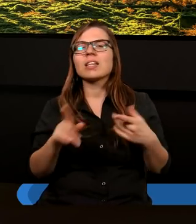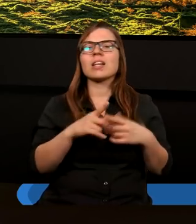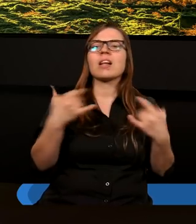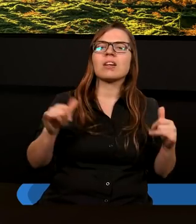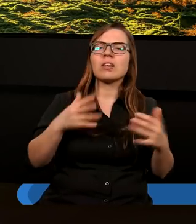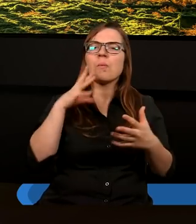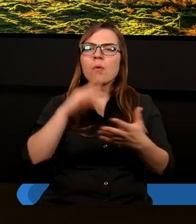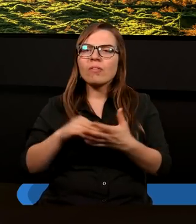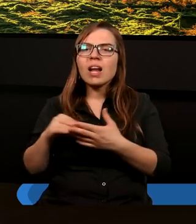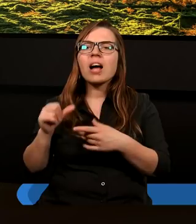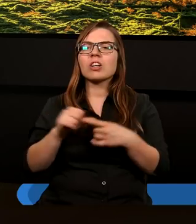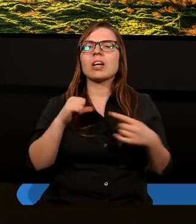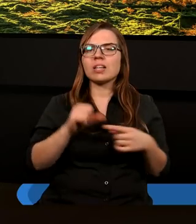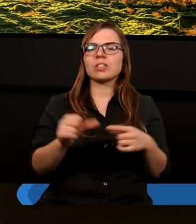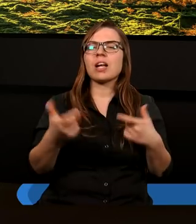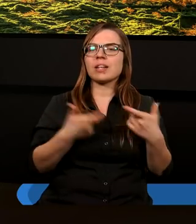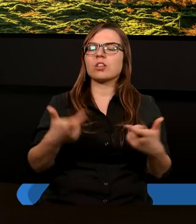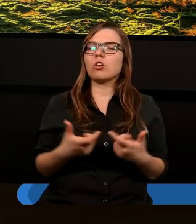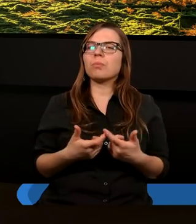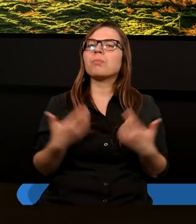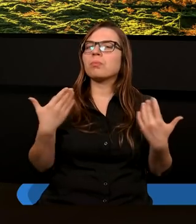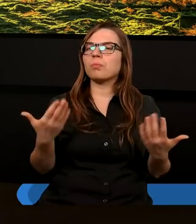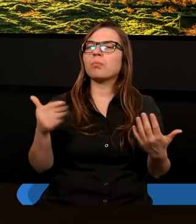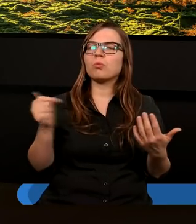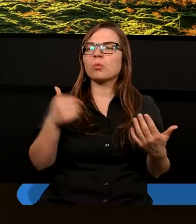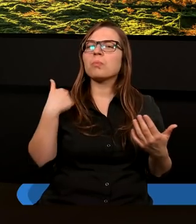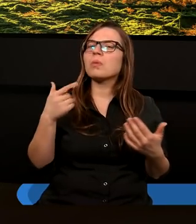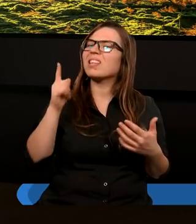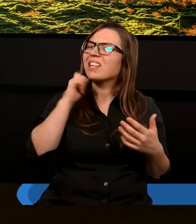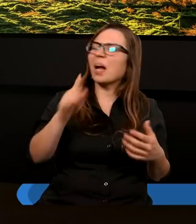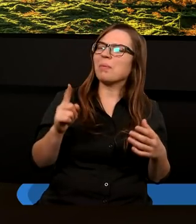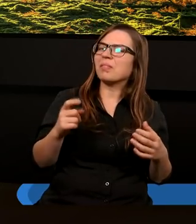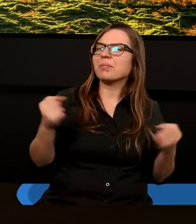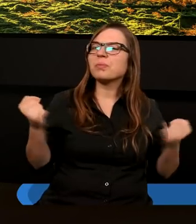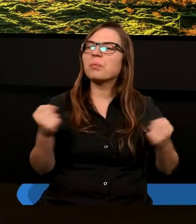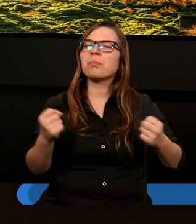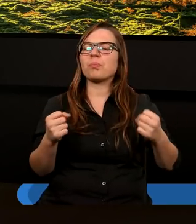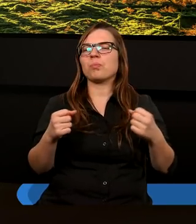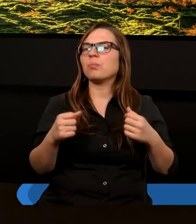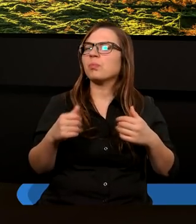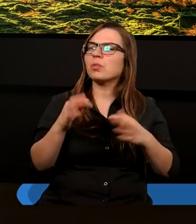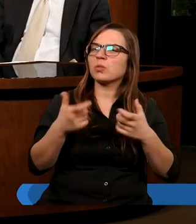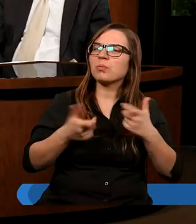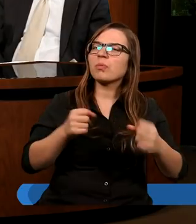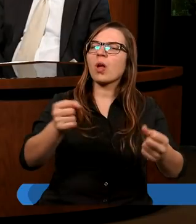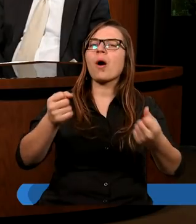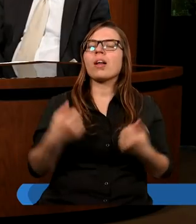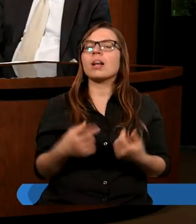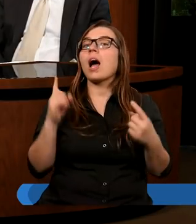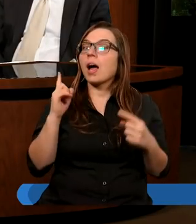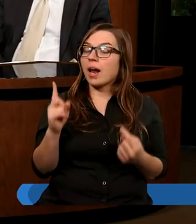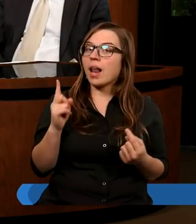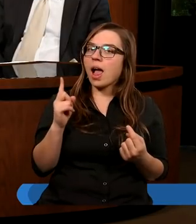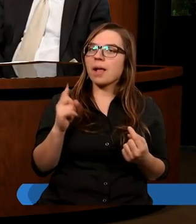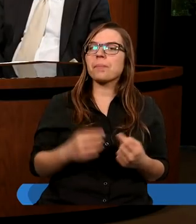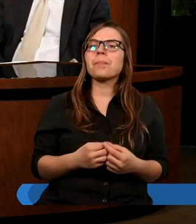powtarza. Tak, tak. Musiał być naprawdę zszokowany. Musiał być zszokowany. No, ale